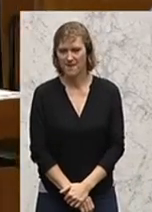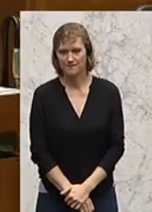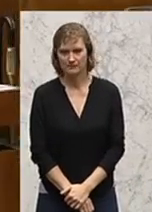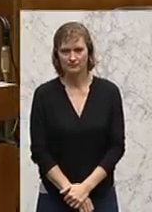-Ausschusses verhandelt.